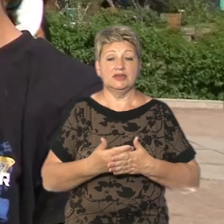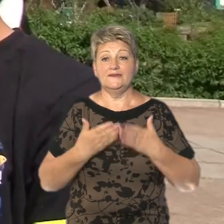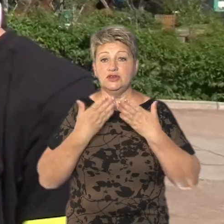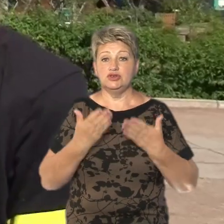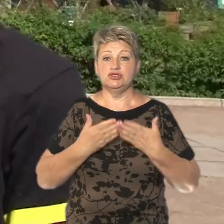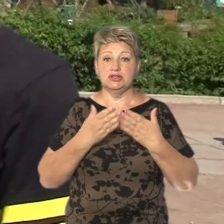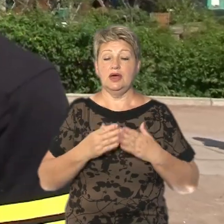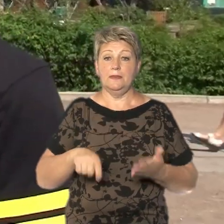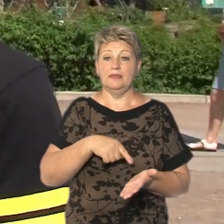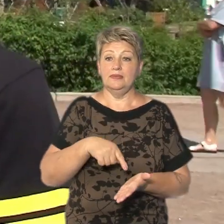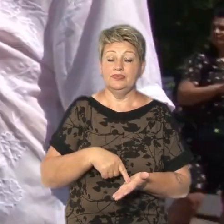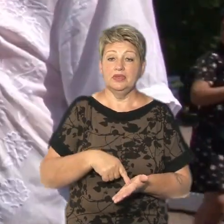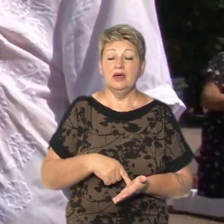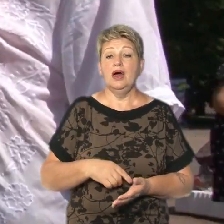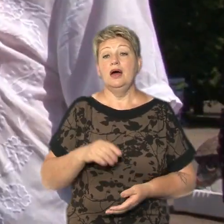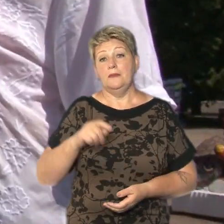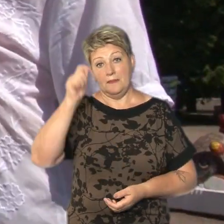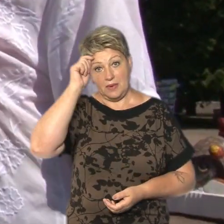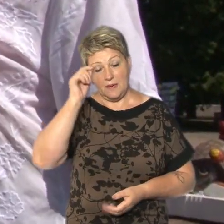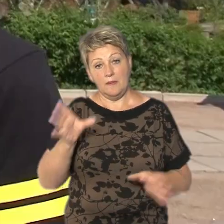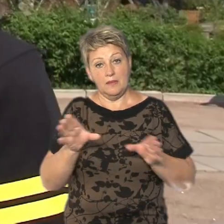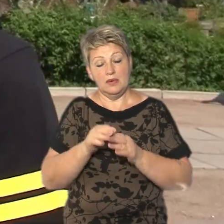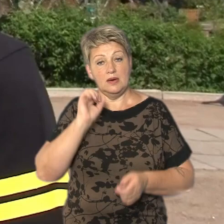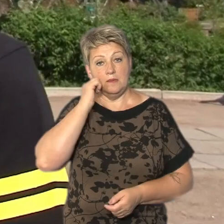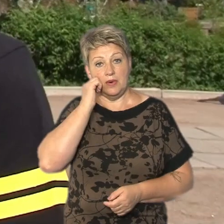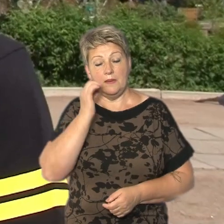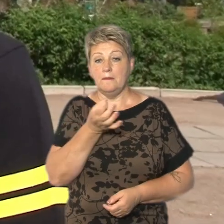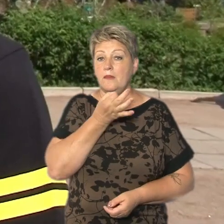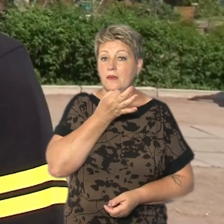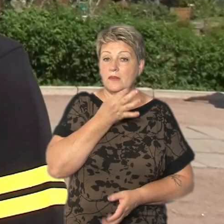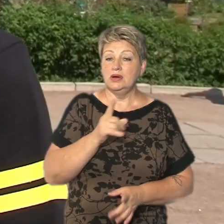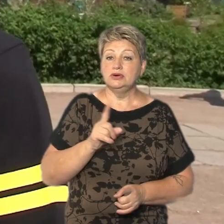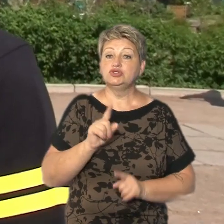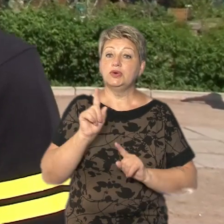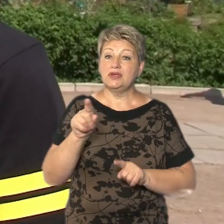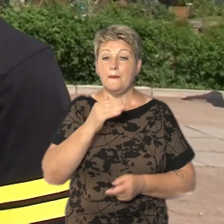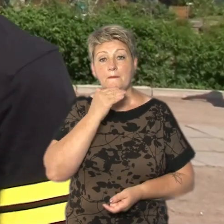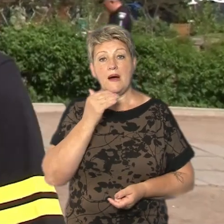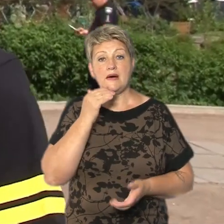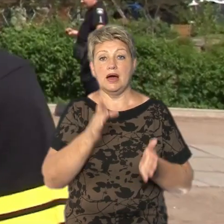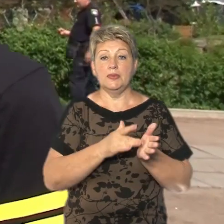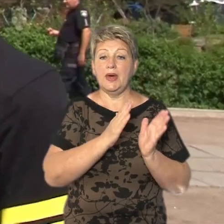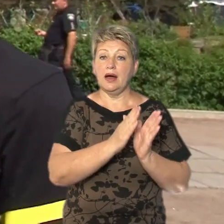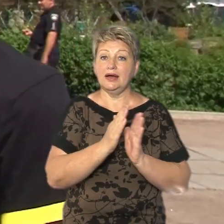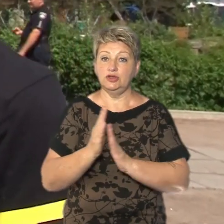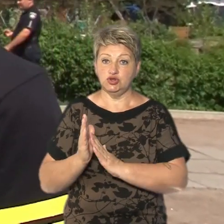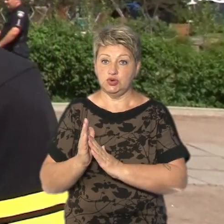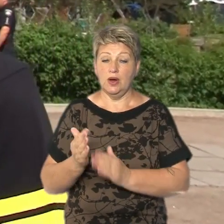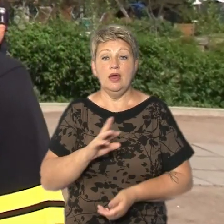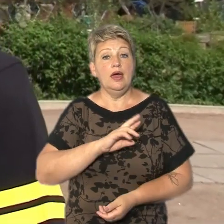з бабусею. Ділиться, що полюбляє у бібліотеці. Подобається, що там багато книжок. Я